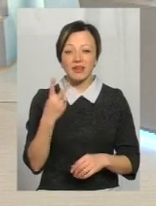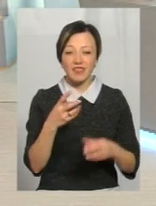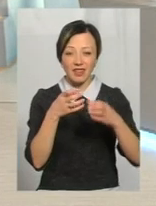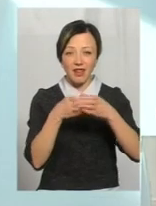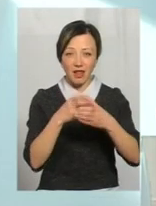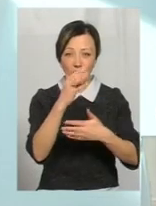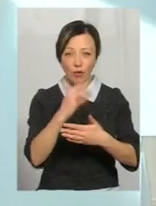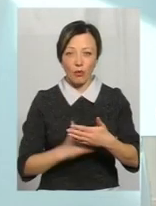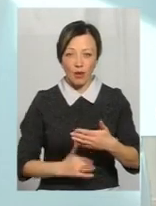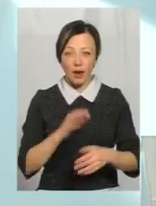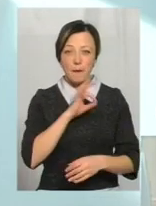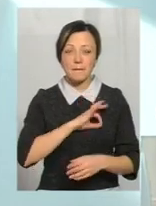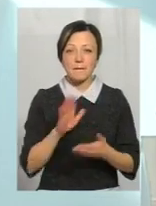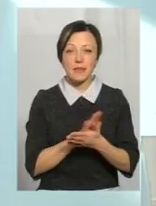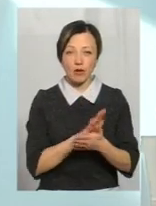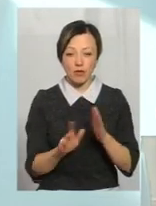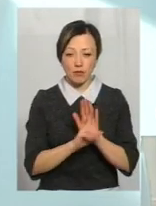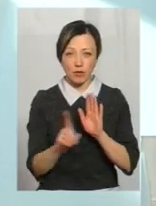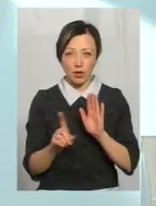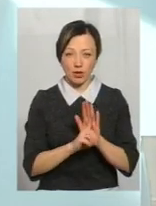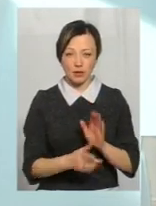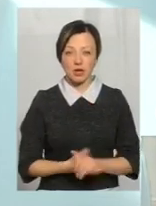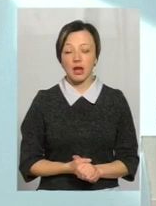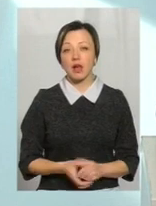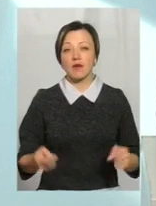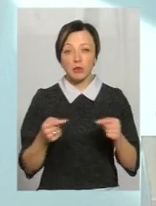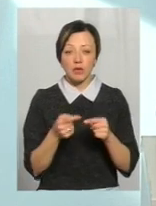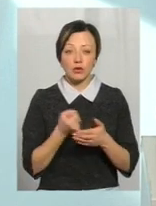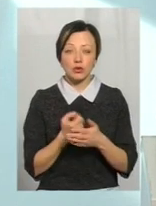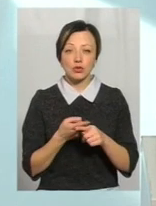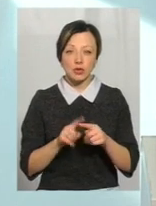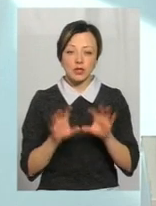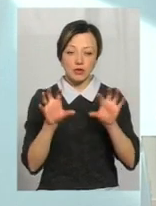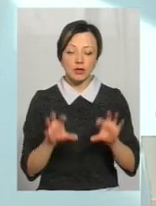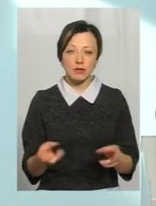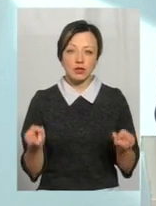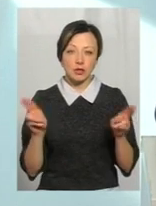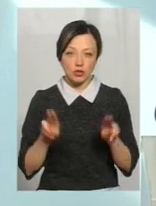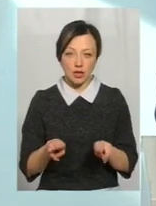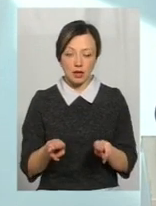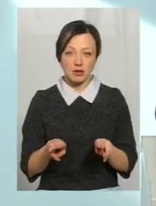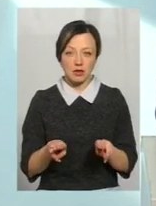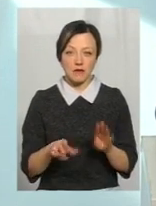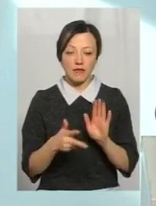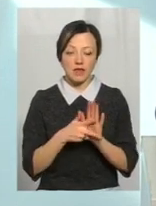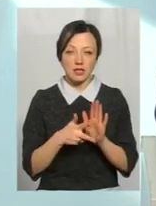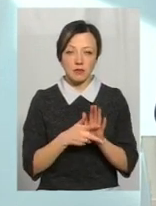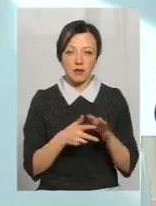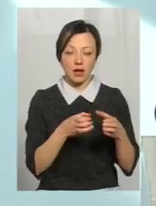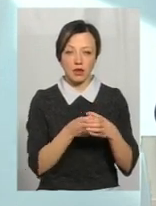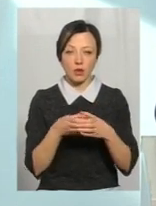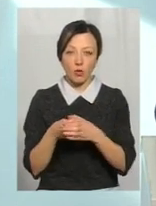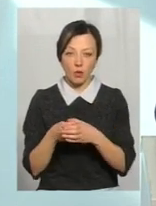пільгових, які мають право на безкоштовне проїзд. Відповідно до цього законодавства у нас залишається вісім категорій,